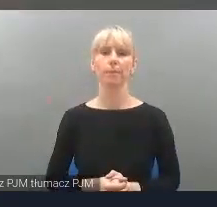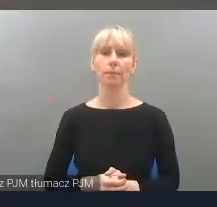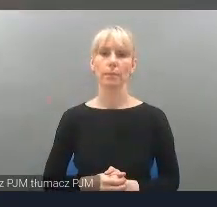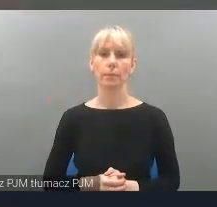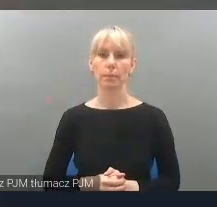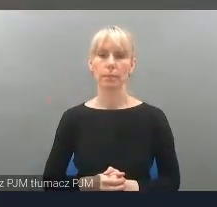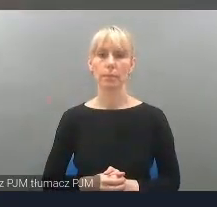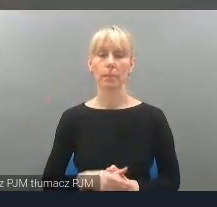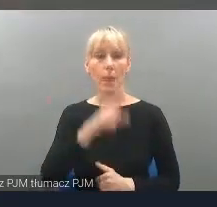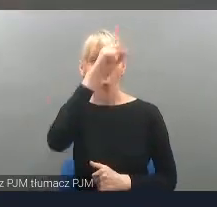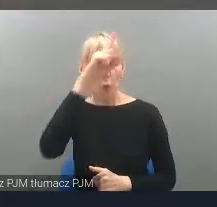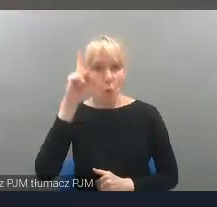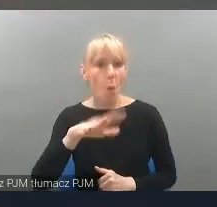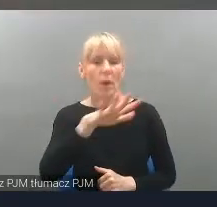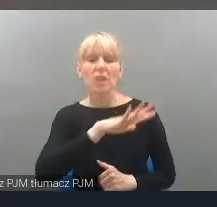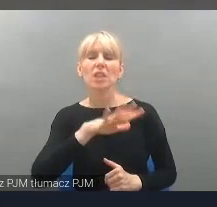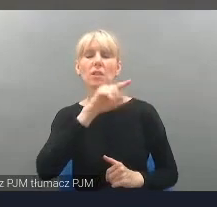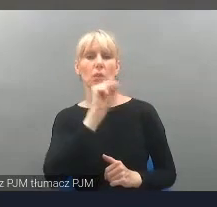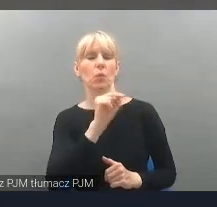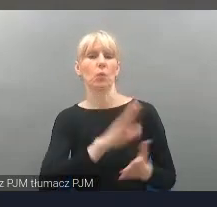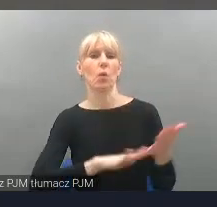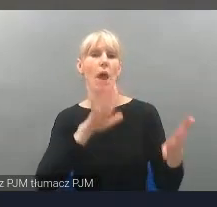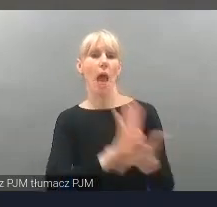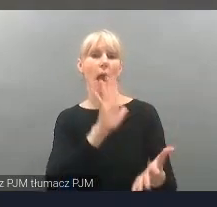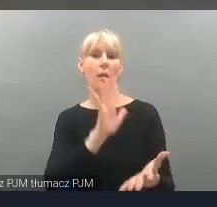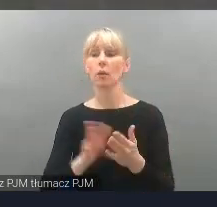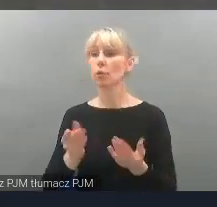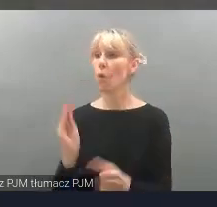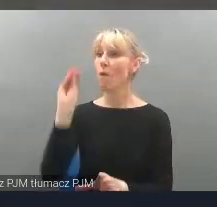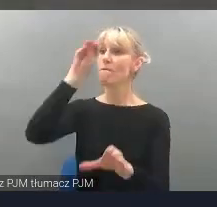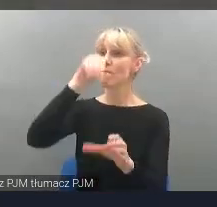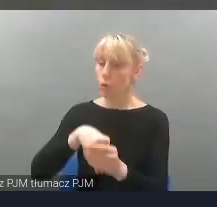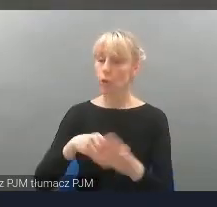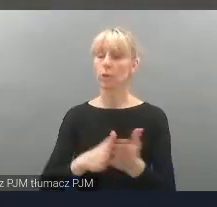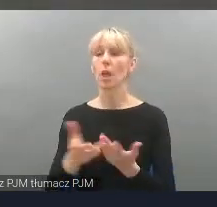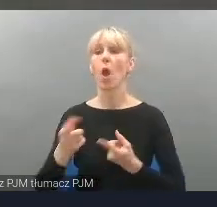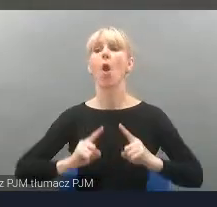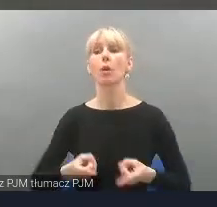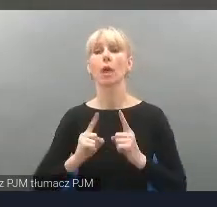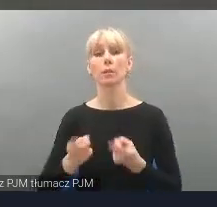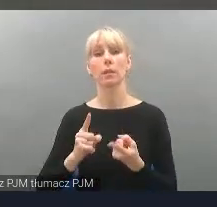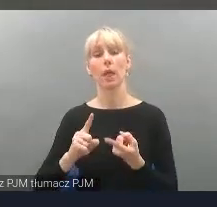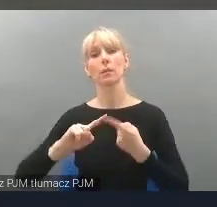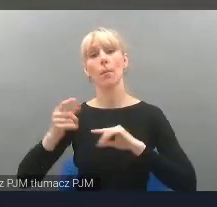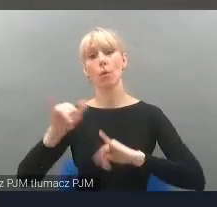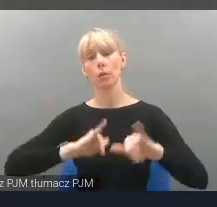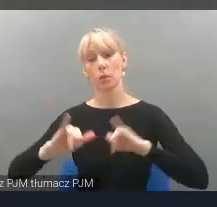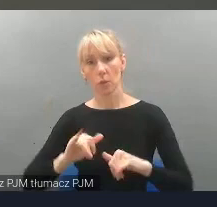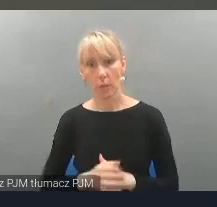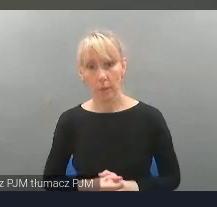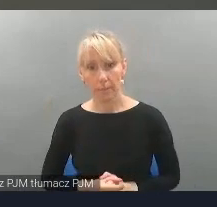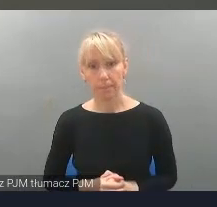Społeczny charakter to włączenie organizacji pozarządowych już właściwie od samego początku naszych działań.